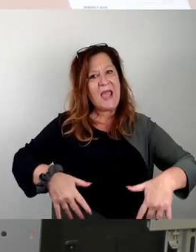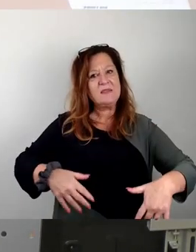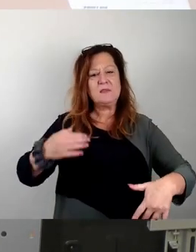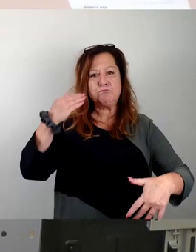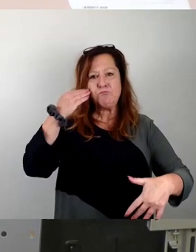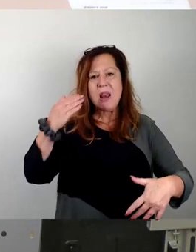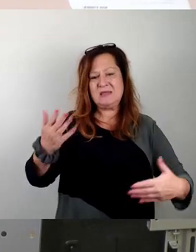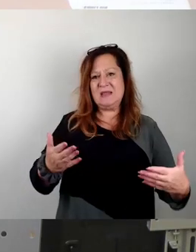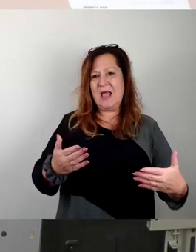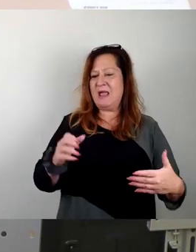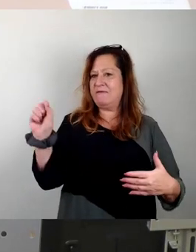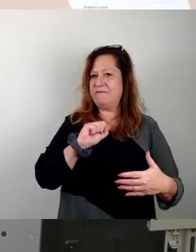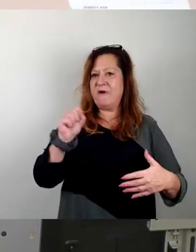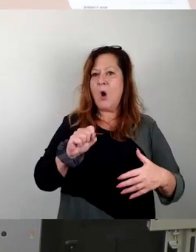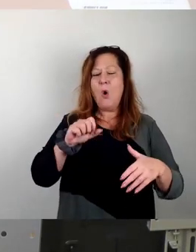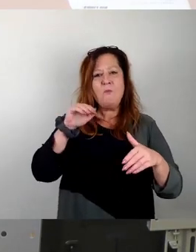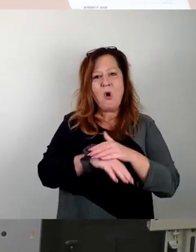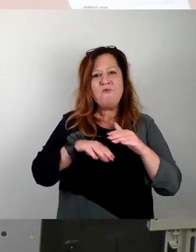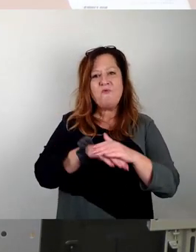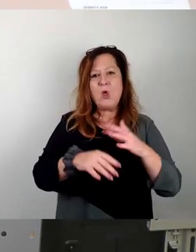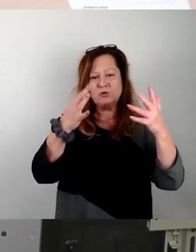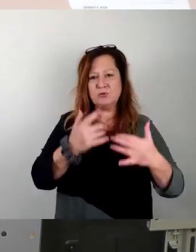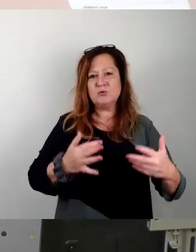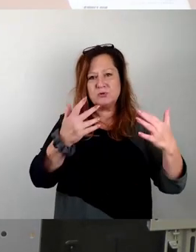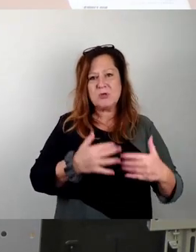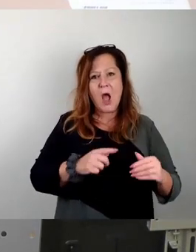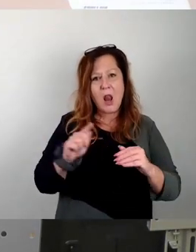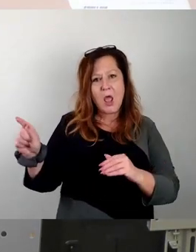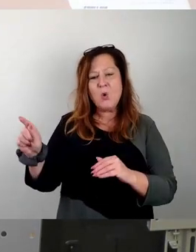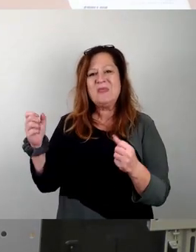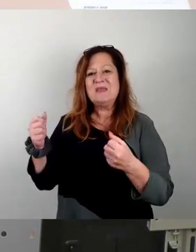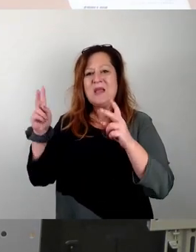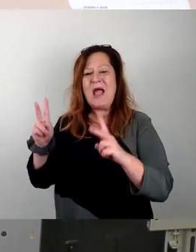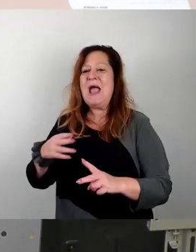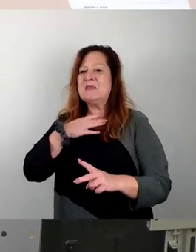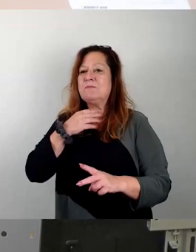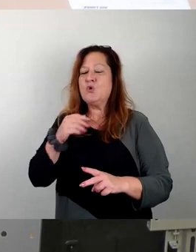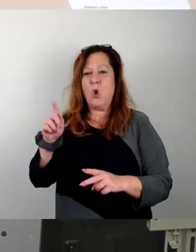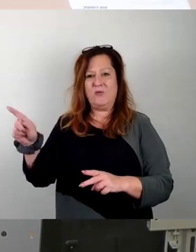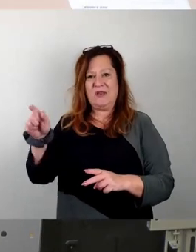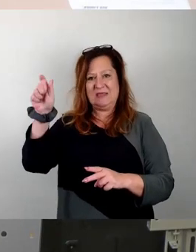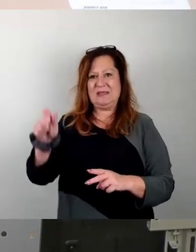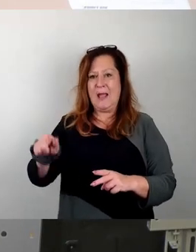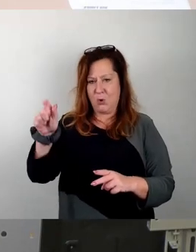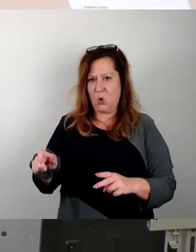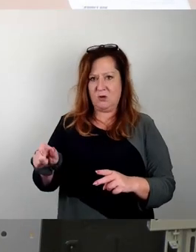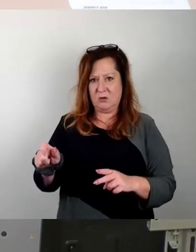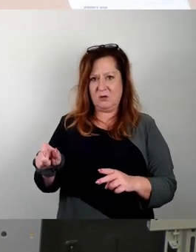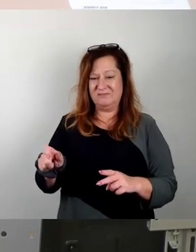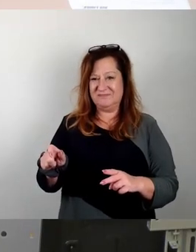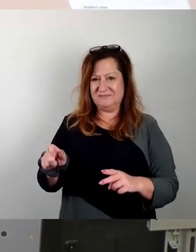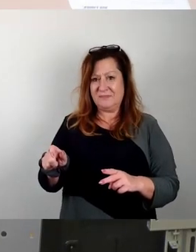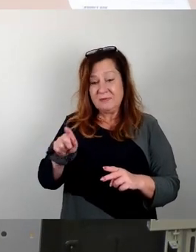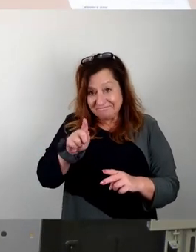Flüchtlingszahlen dem gesteigerten Sicherheitsbedürfnis der Bürger nachzukommen. Sie sehen, es geht wirklich nur um die Petitionen, um die Bedenken der Bürger,